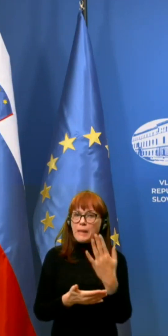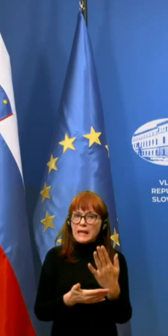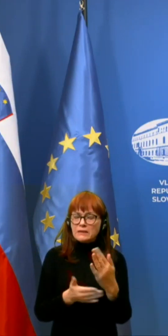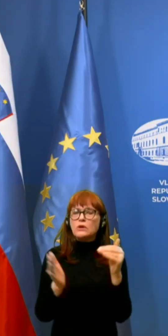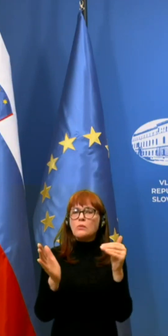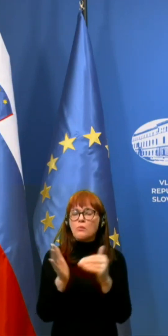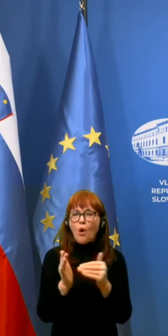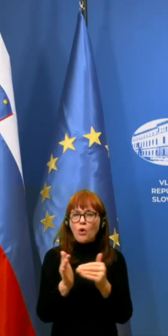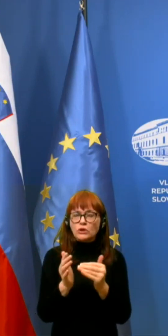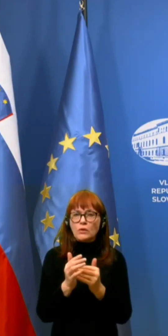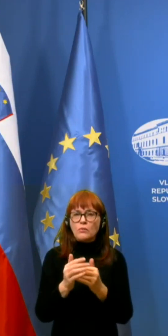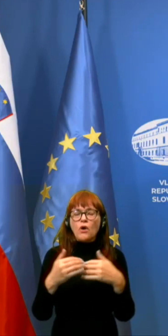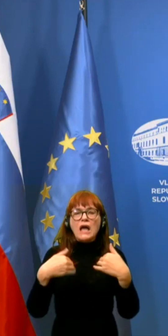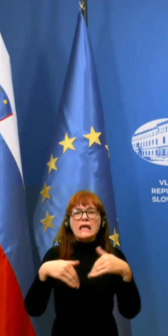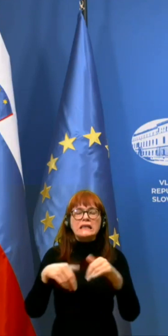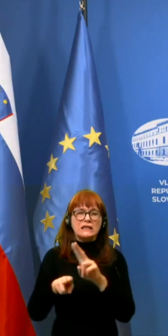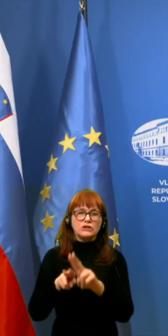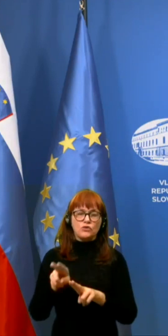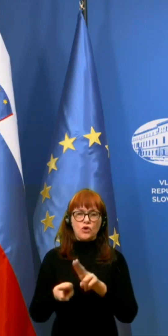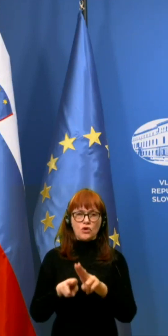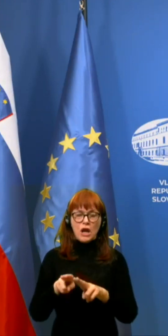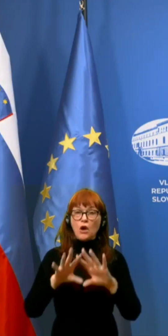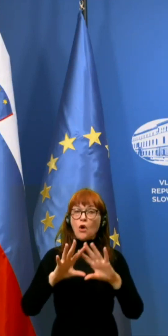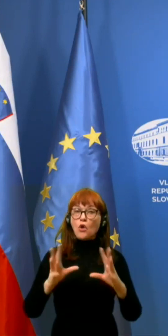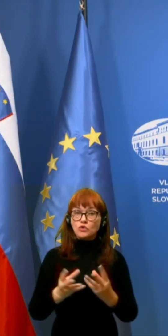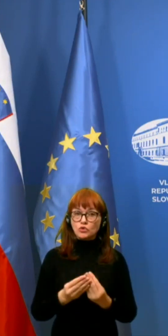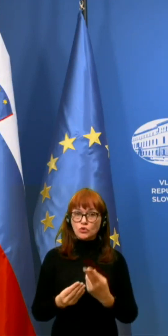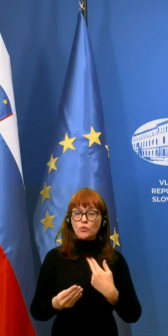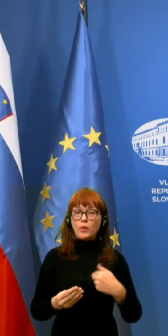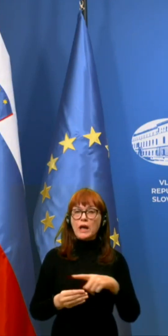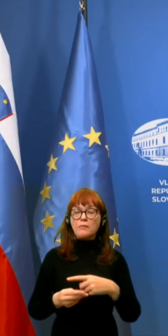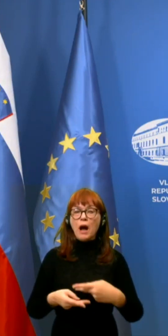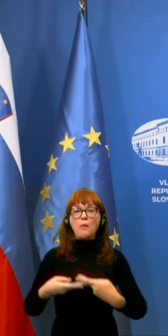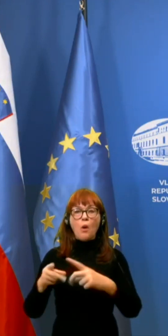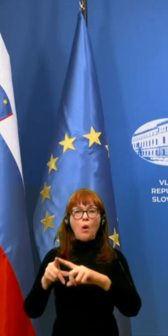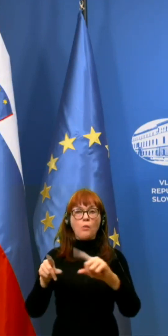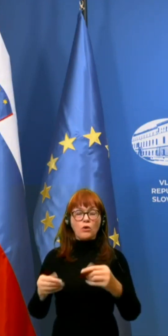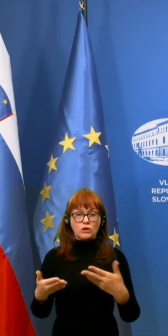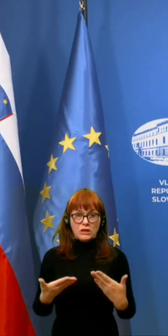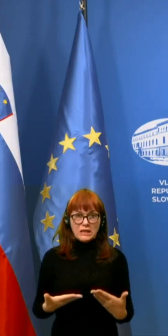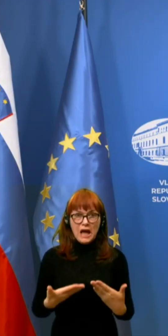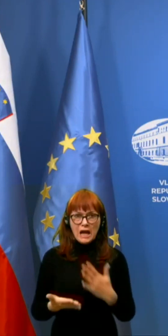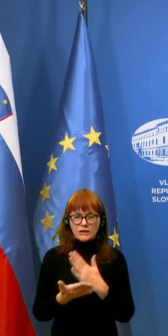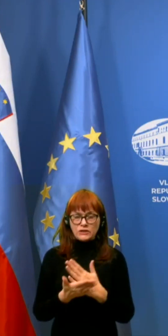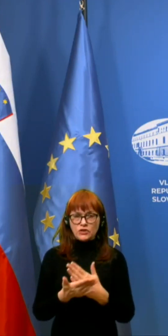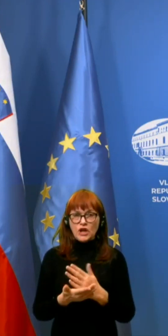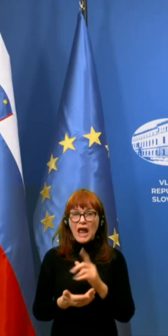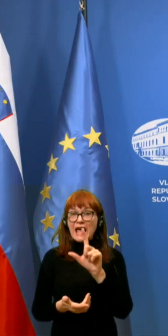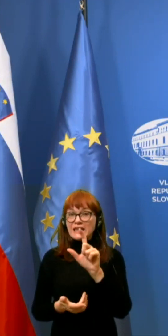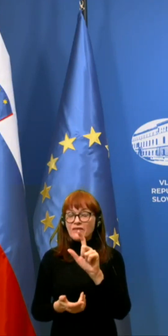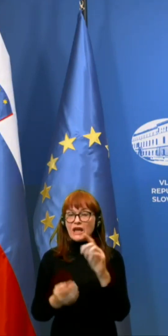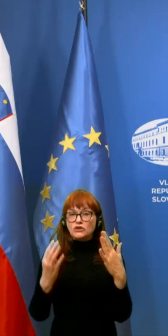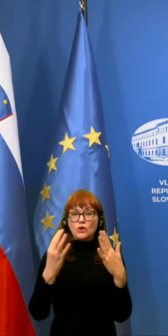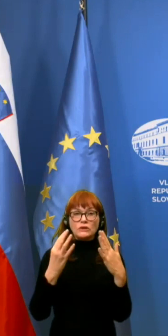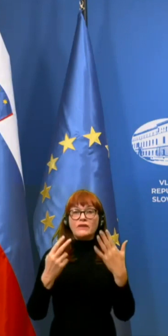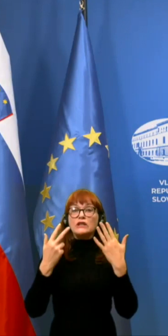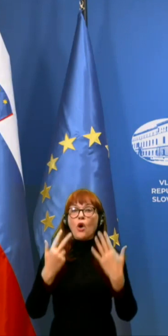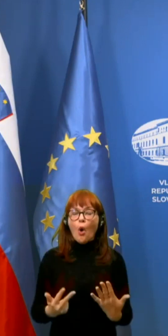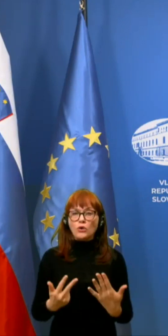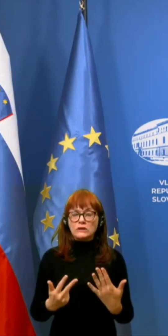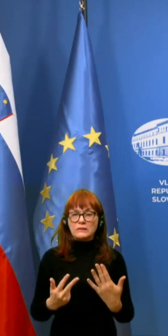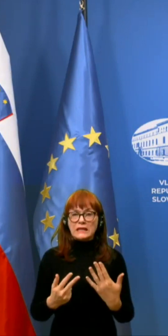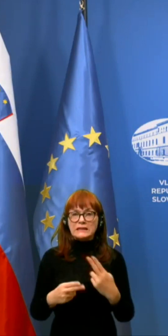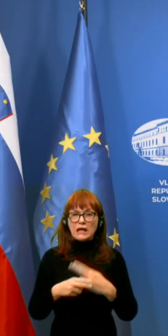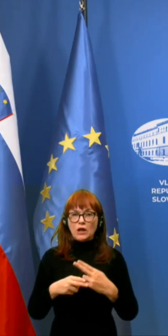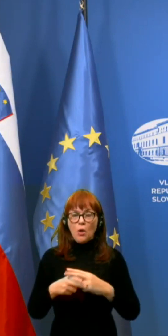potrebuje intenzivno njego. Skupaj imamo v bolnišnicah danes že 280 bolnikov.